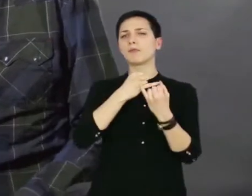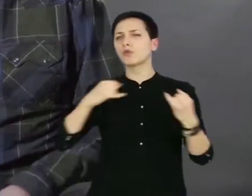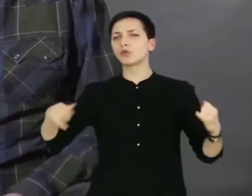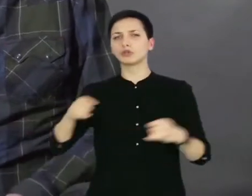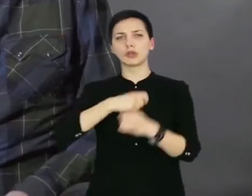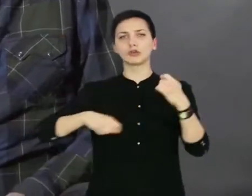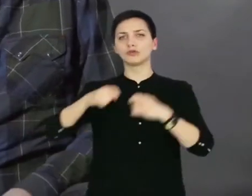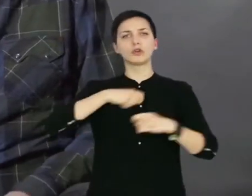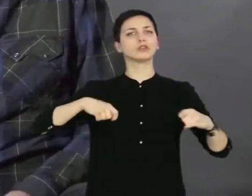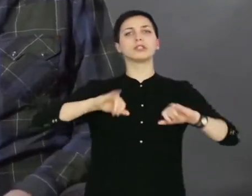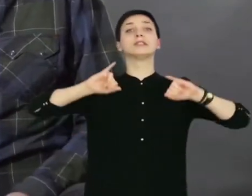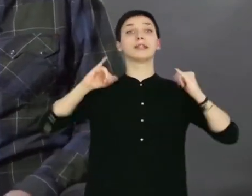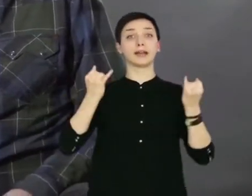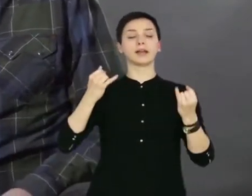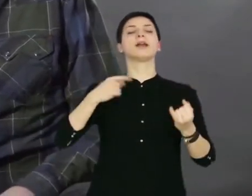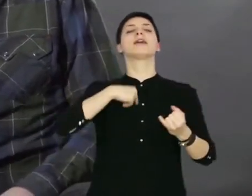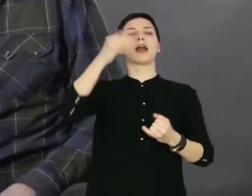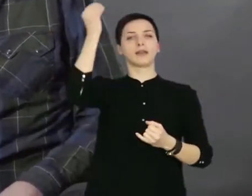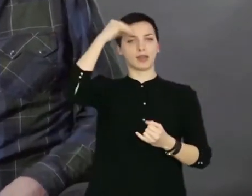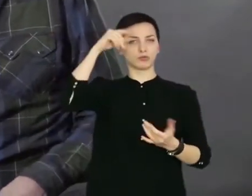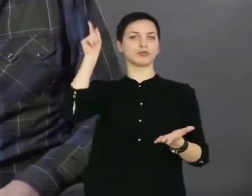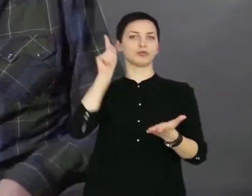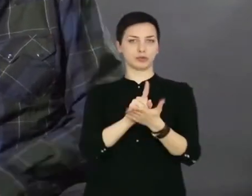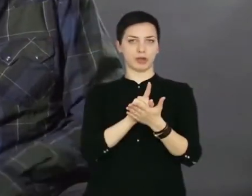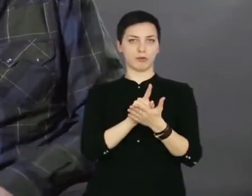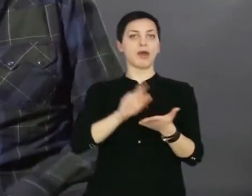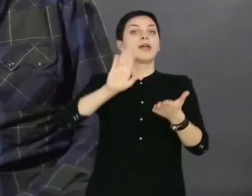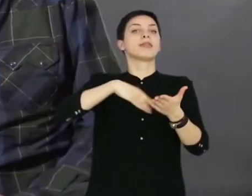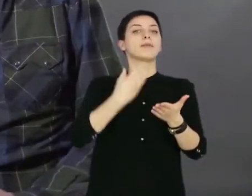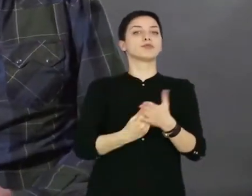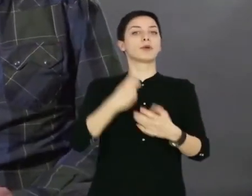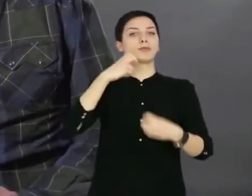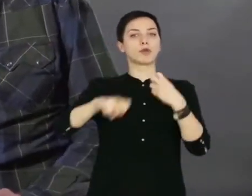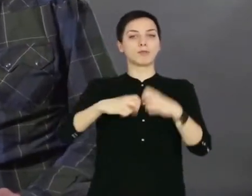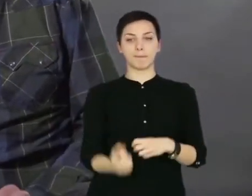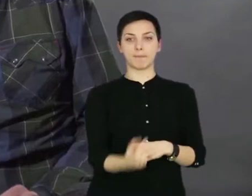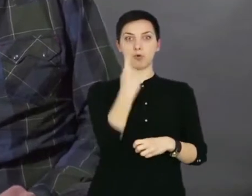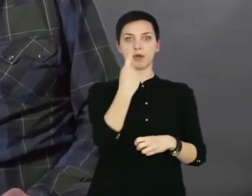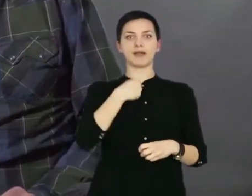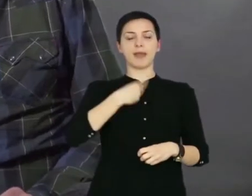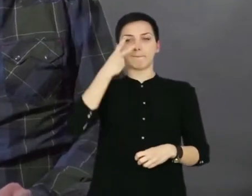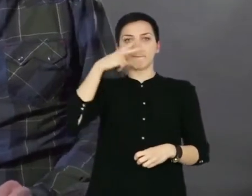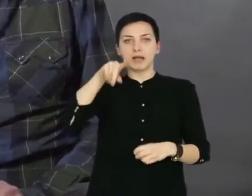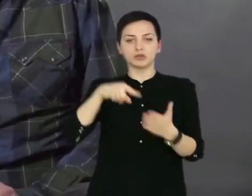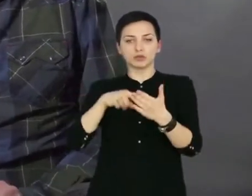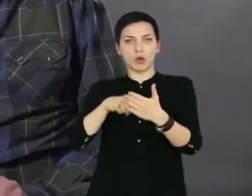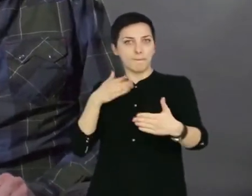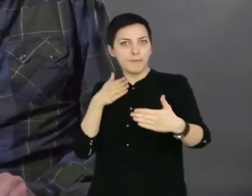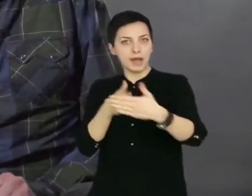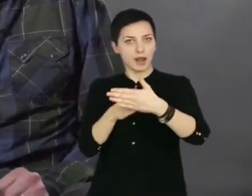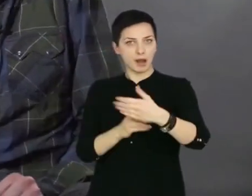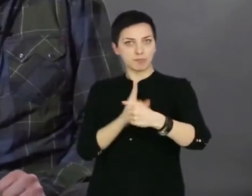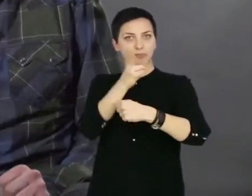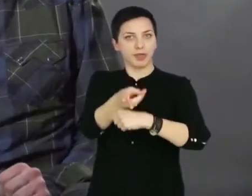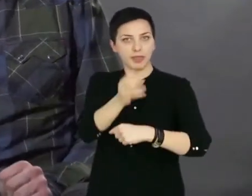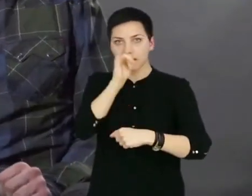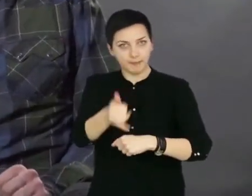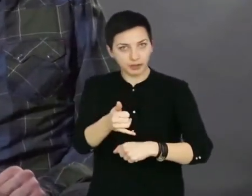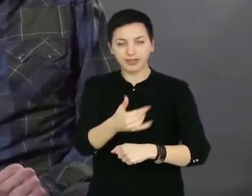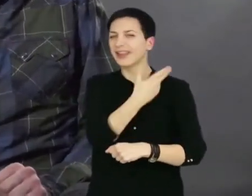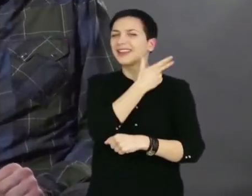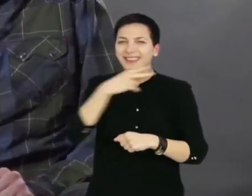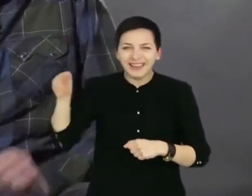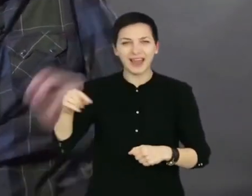rozwiązywać problemy. Rozwiązywać problemy w takim znaczeniu, że podchodzi do problemów jako do zadań,